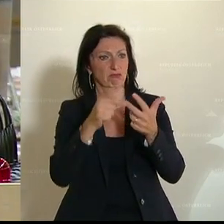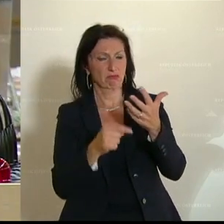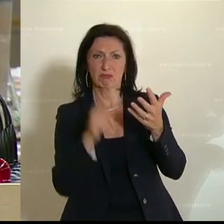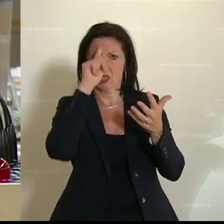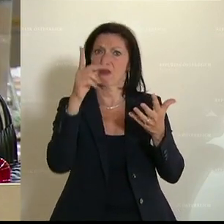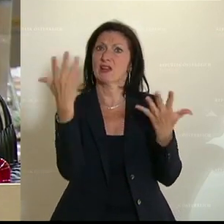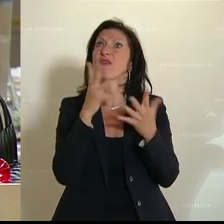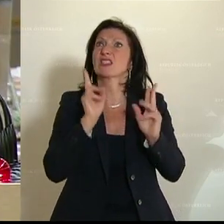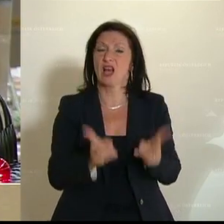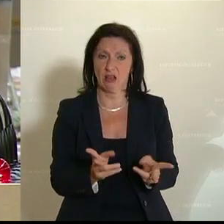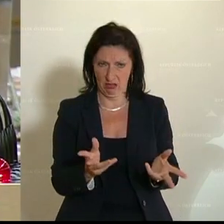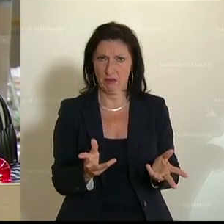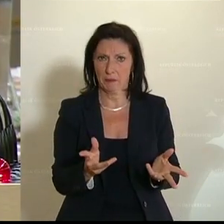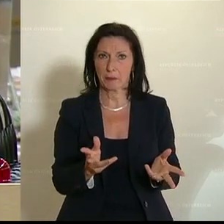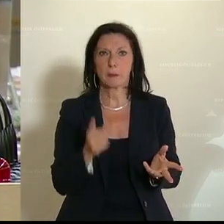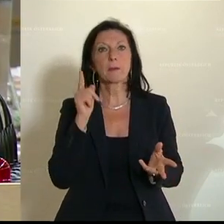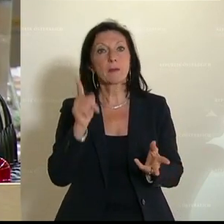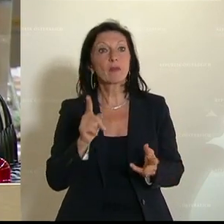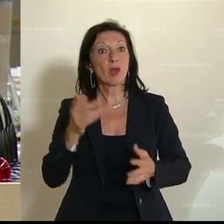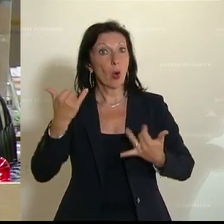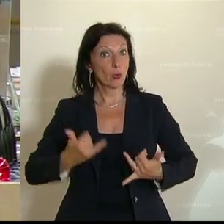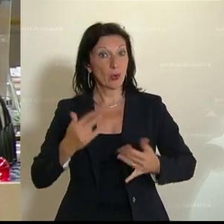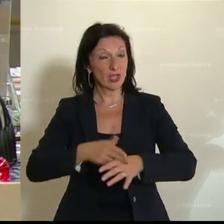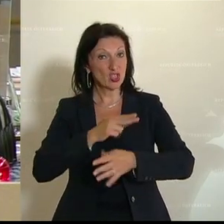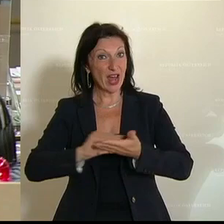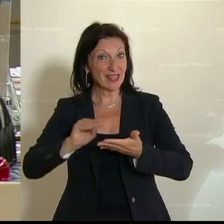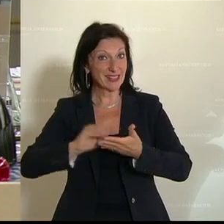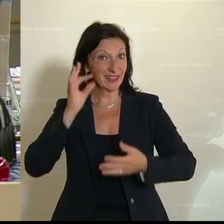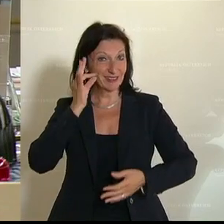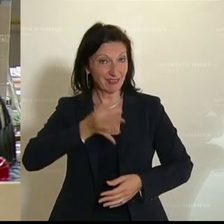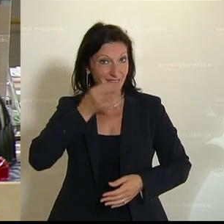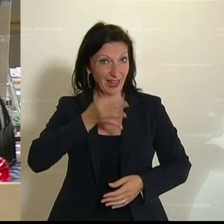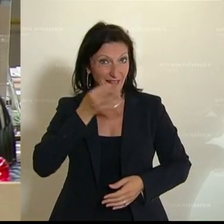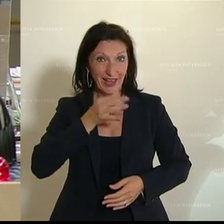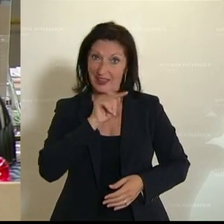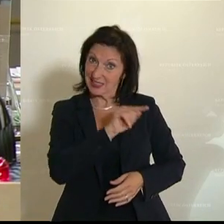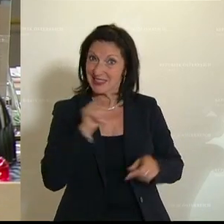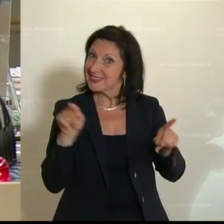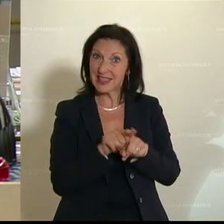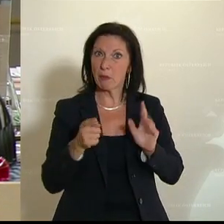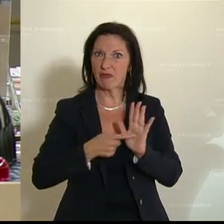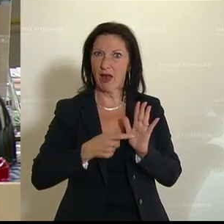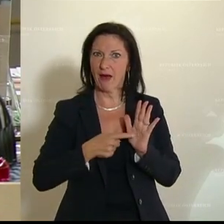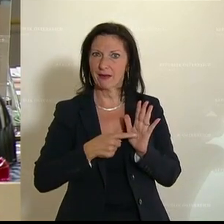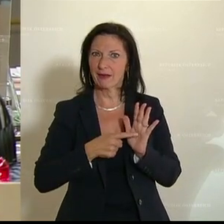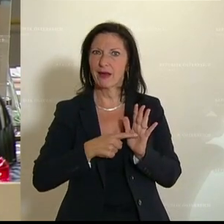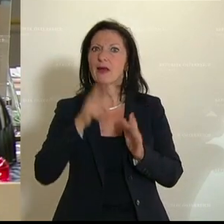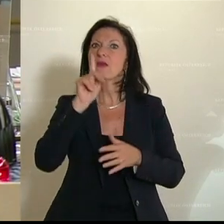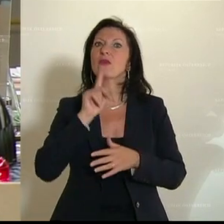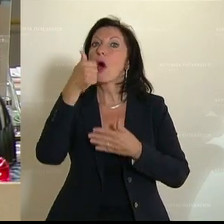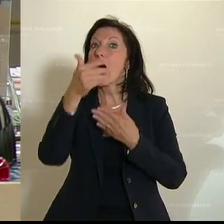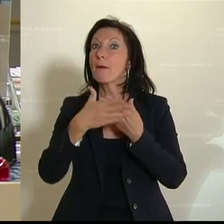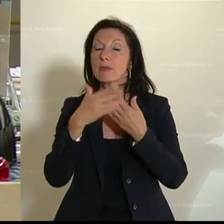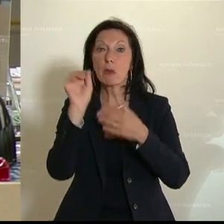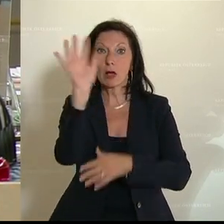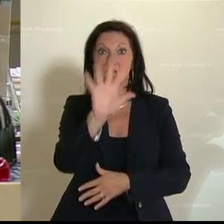Auch die neue Staatssekretärin hat heute in ihrer Antrittsrede, das habe ich sehr gut gefunden, genau das inhaltlich gefordert. Aber ich nenne hier nur das Beispiel der